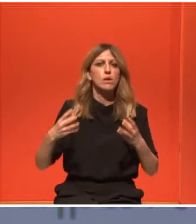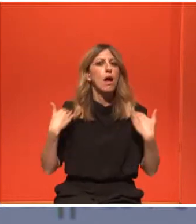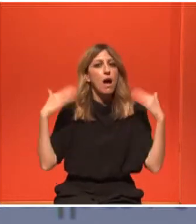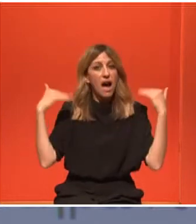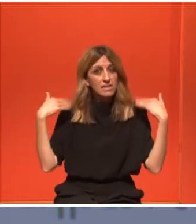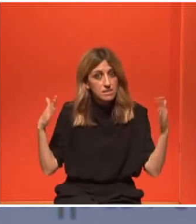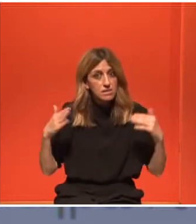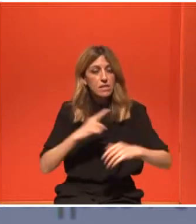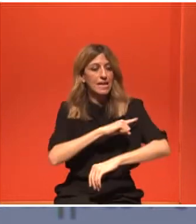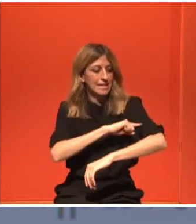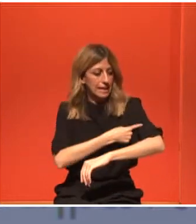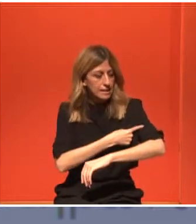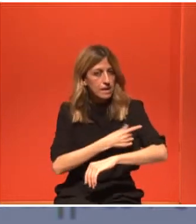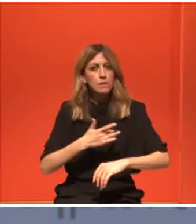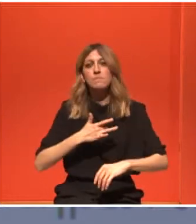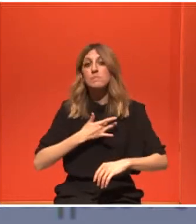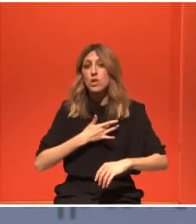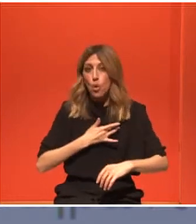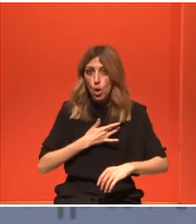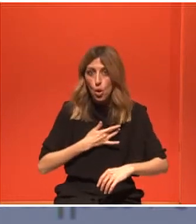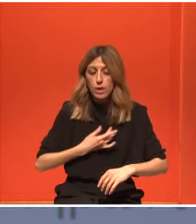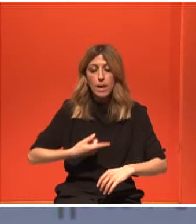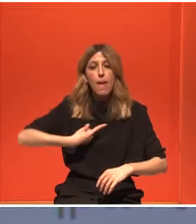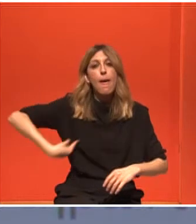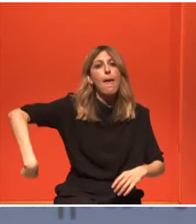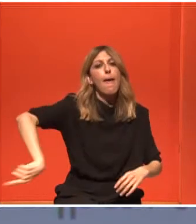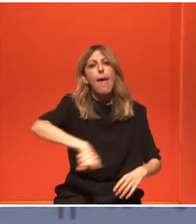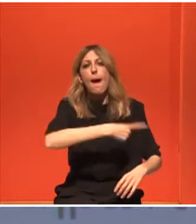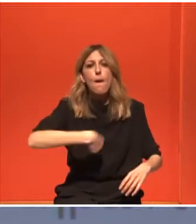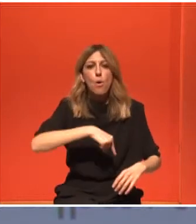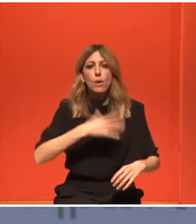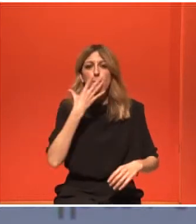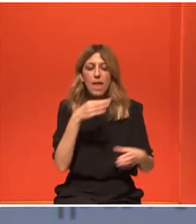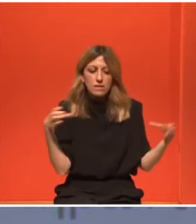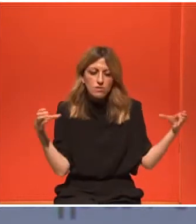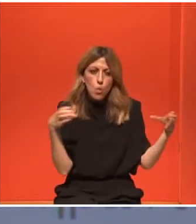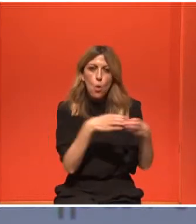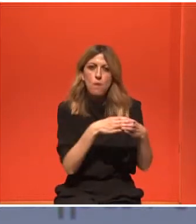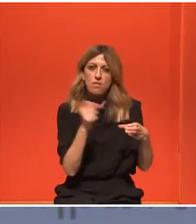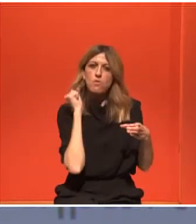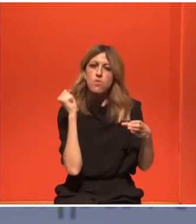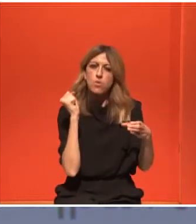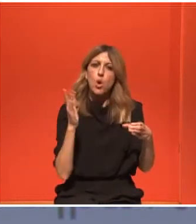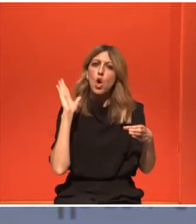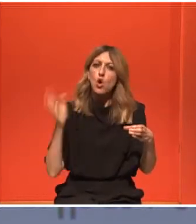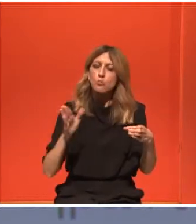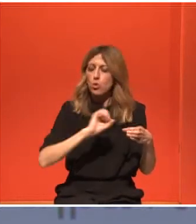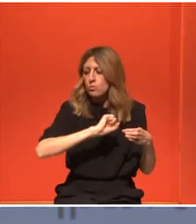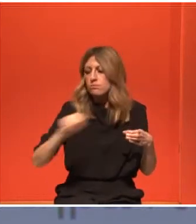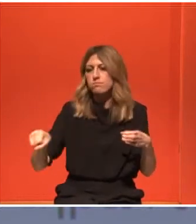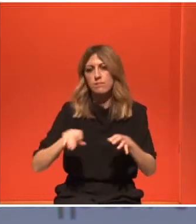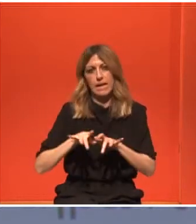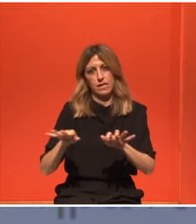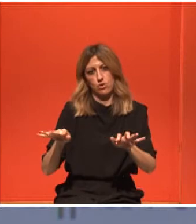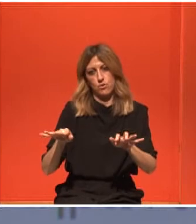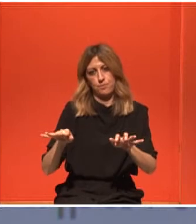εμείς, σαν ένα πολύ δυνατό team, μια ομάδα δεμένη, μια dream team, μπορούμε να τον κερδίσουμε. Εγώ